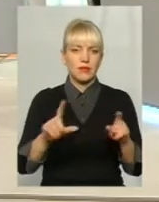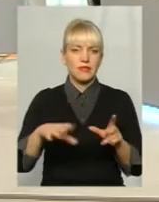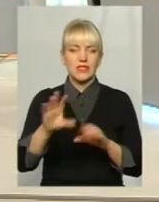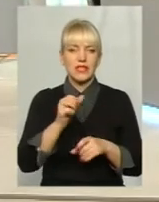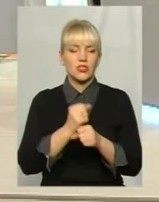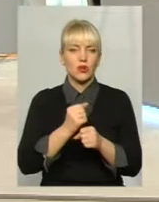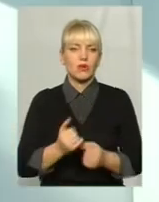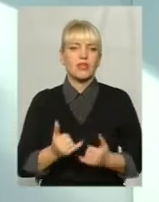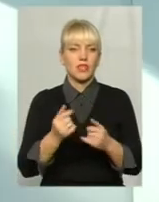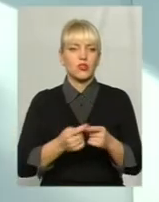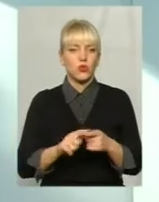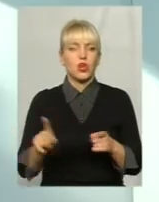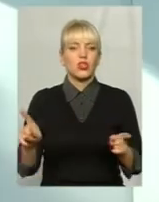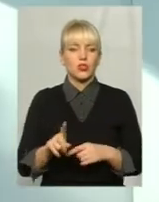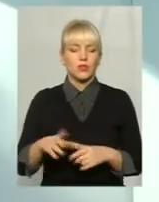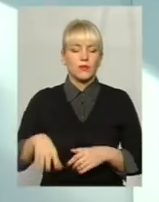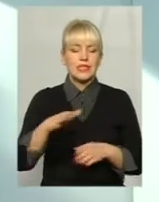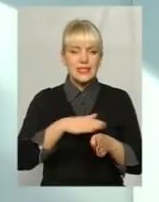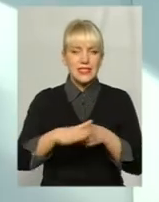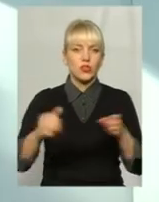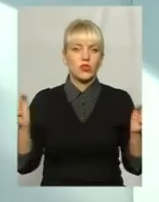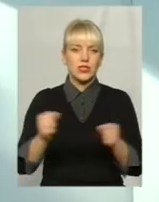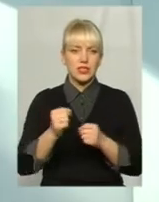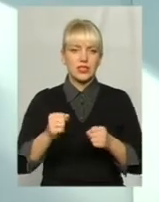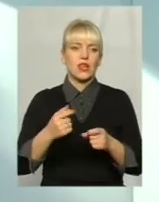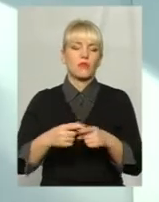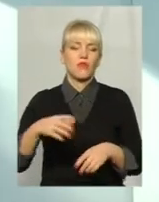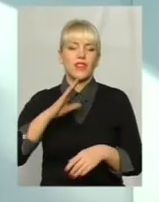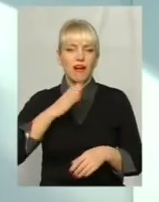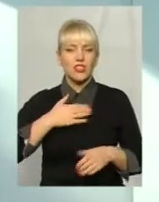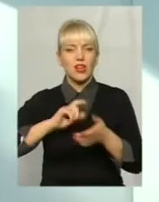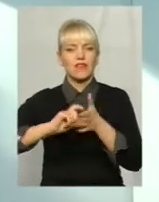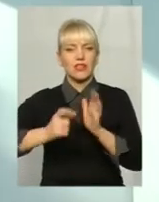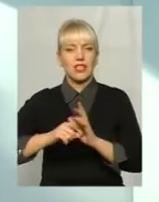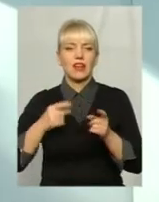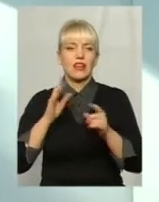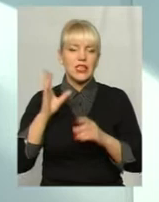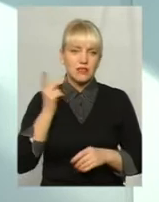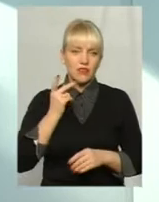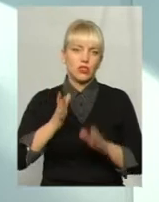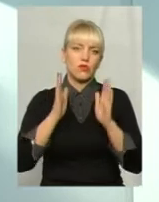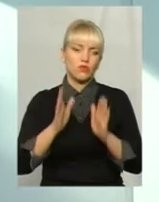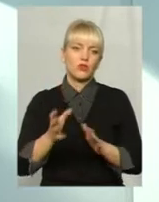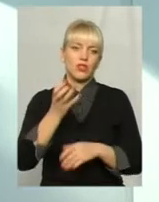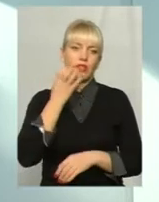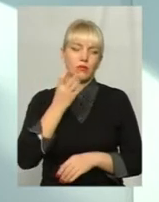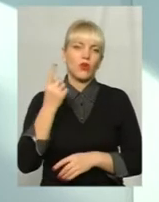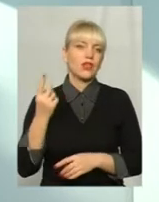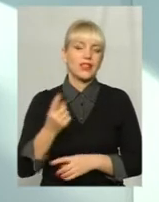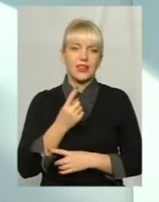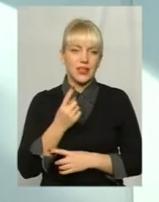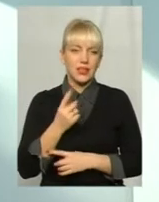щоб цілу зиму всіх наших квартирах і інших об'єктів соціальної сфери буде завжди тепло. Єдине,